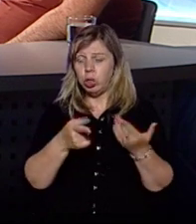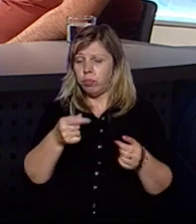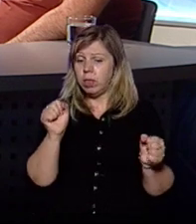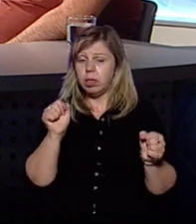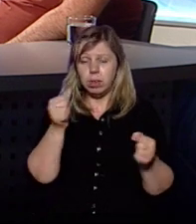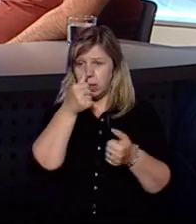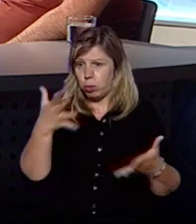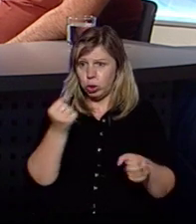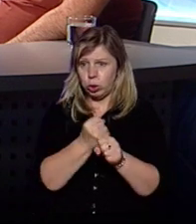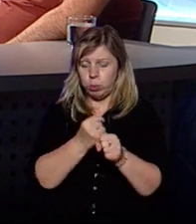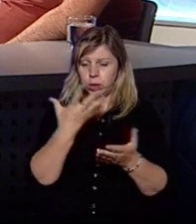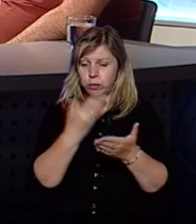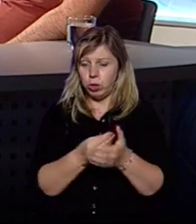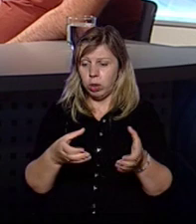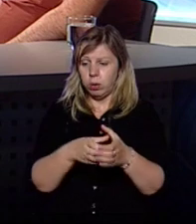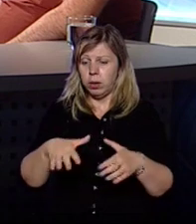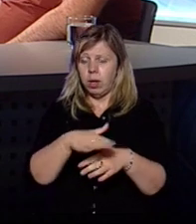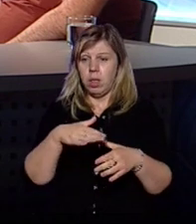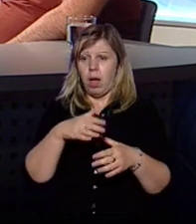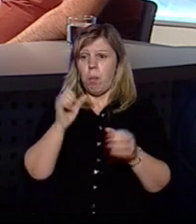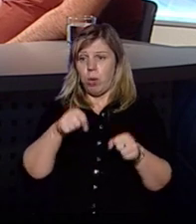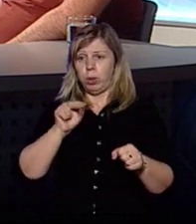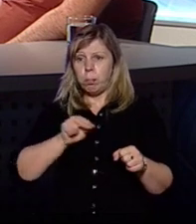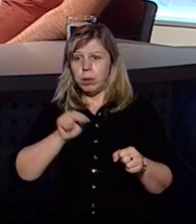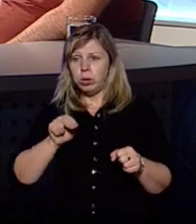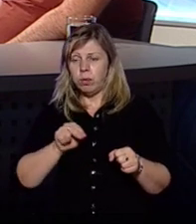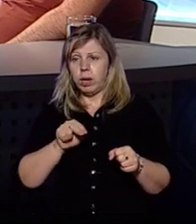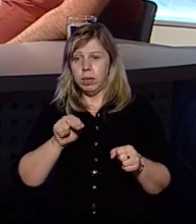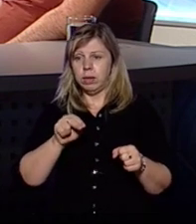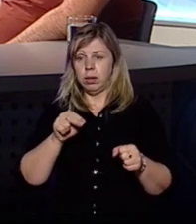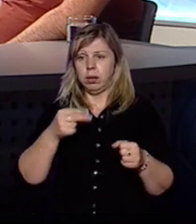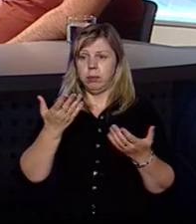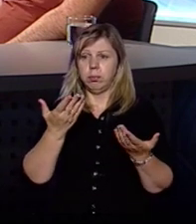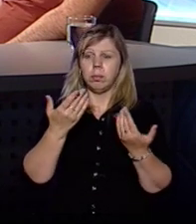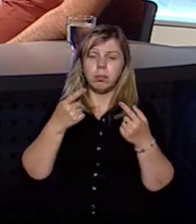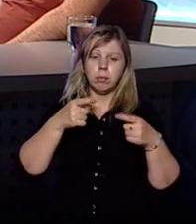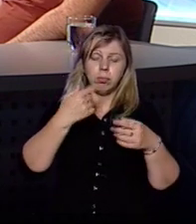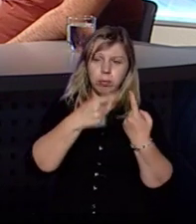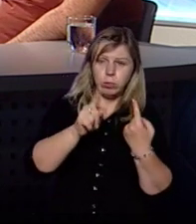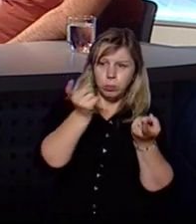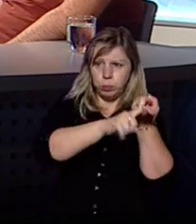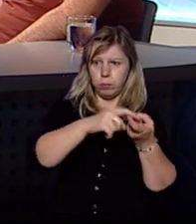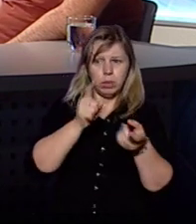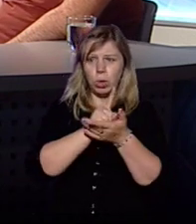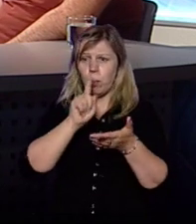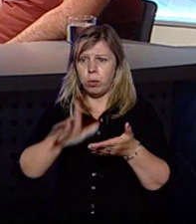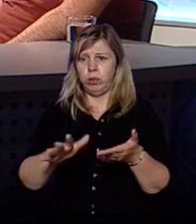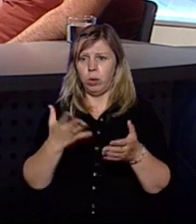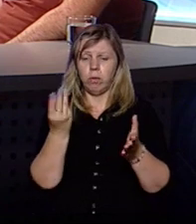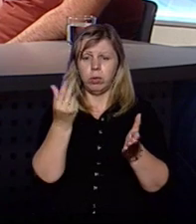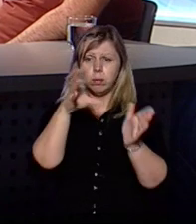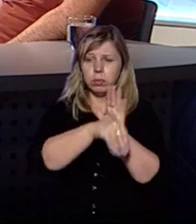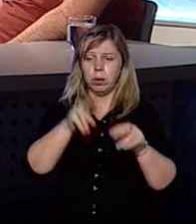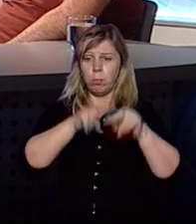зможете зробити в своїй об'єднаній громаді, ми можемо працювати міжмініципальне співробітництво. Тобто не обов'язково вкладати кошти,